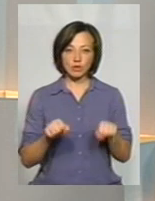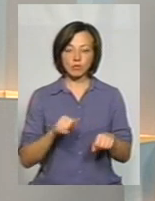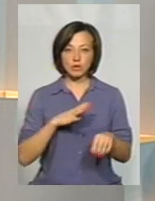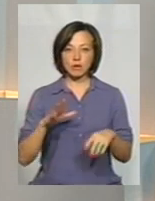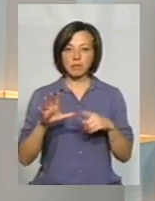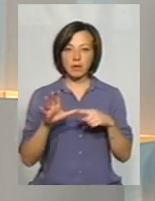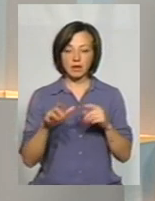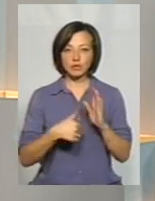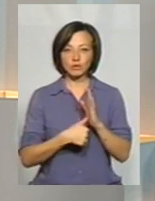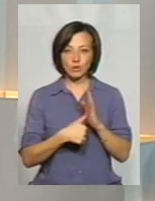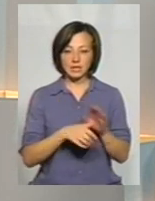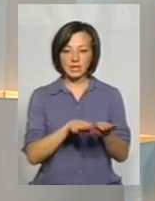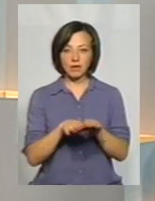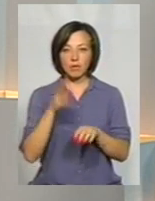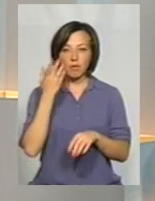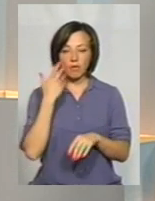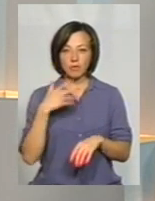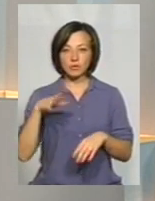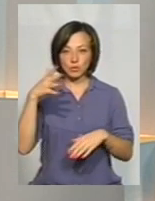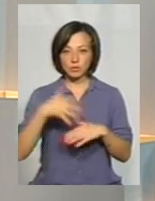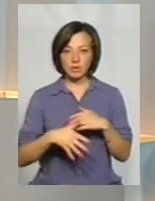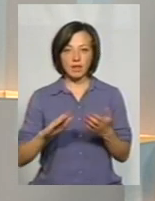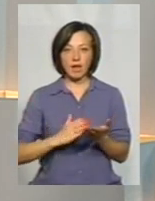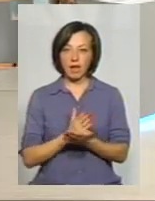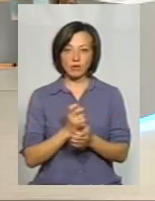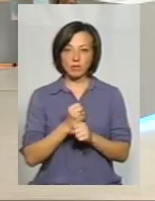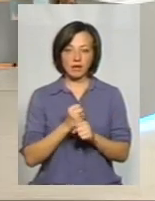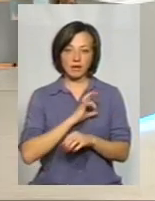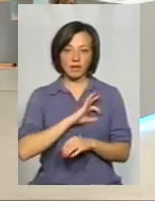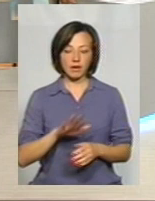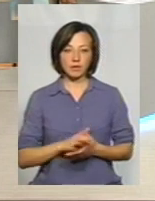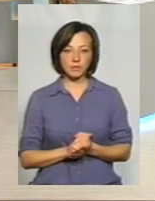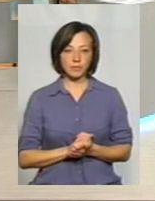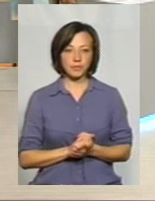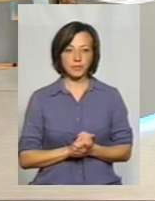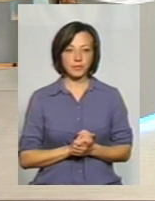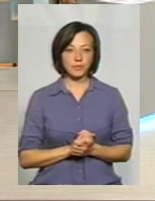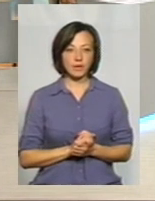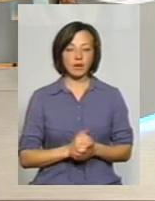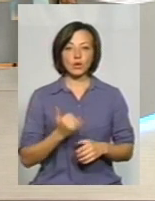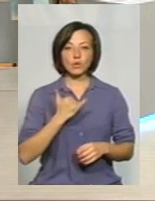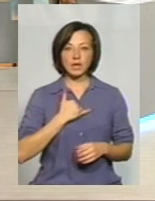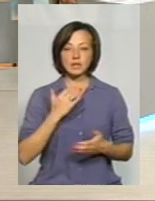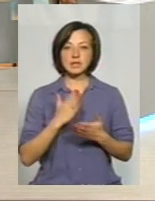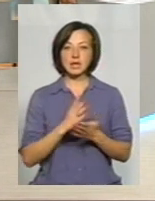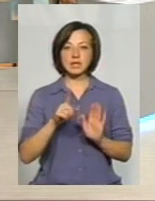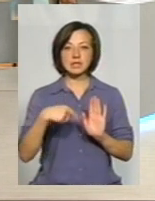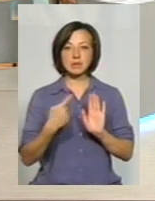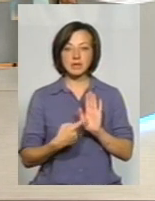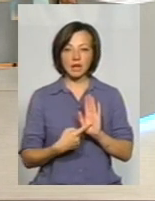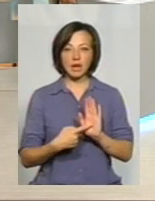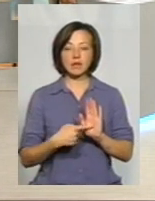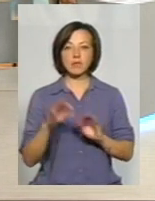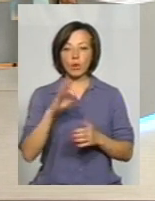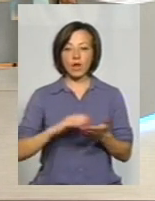'ятий і шостий, поки ми не зрозуміємо всі, що неякісно робити просто не вигідно. У нас, до речі, чимало є запитань саме